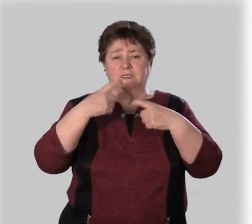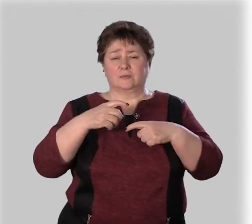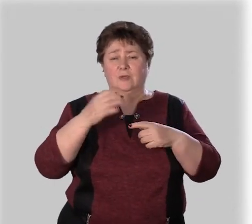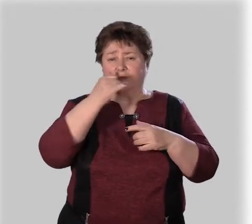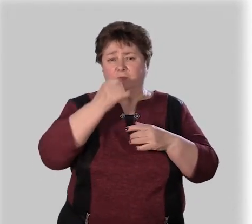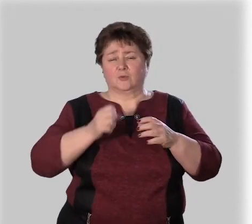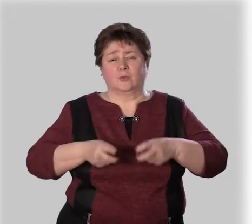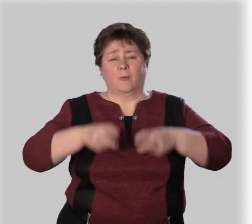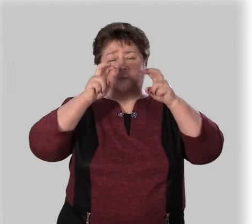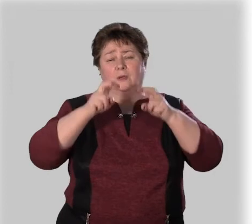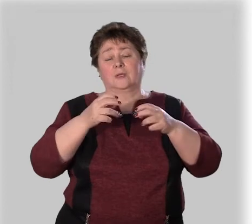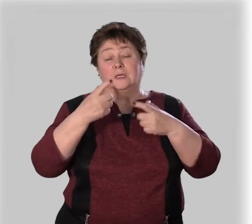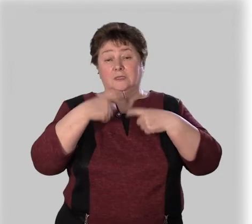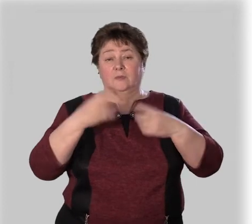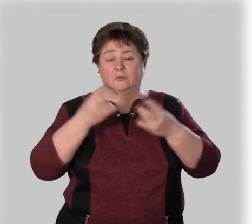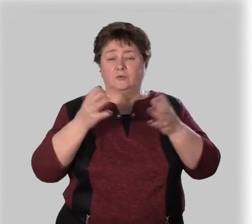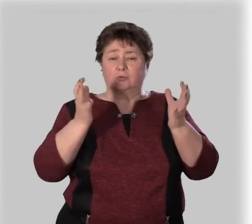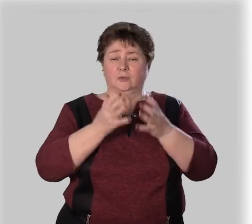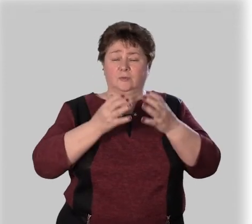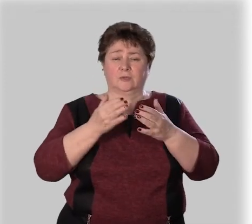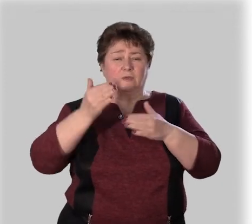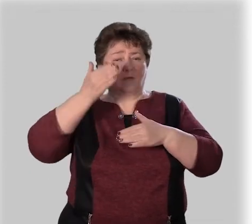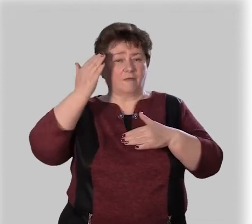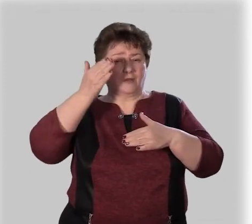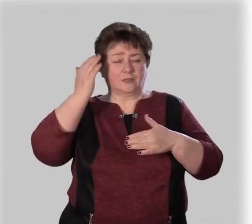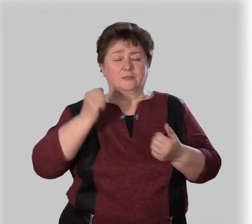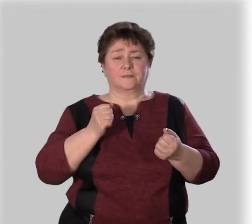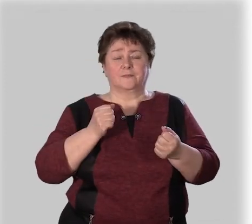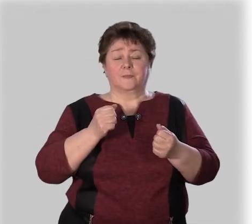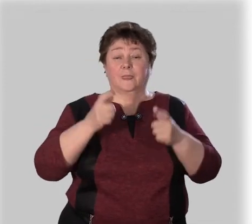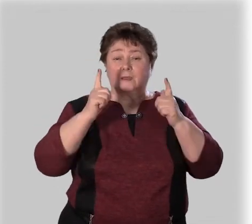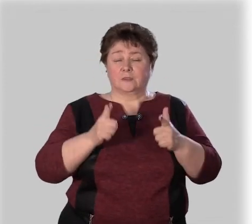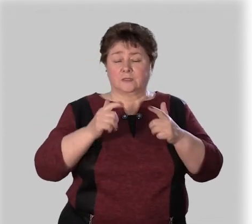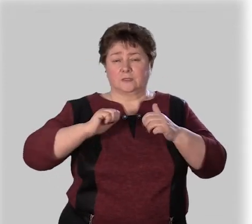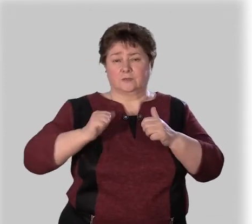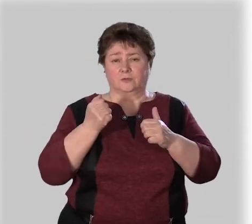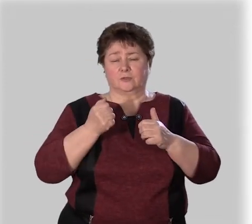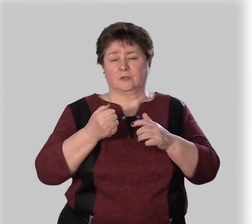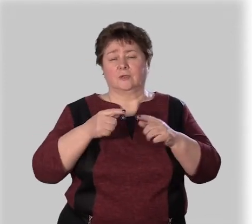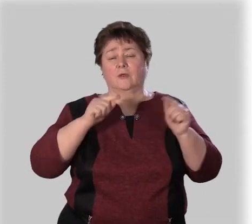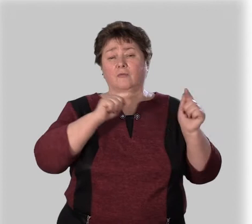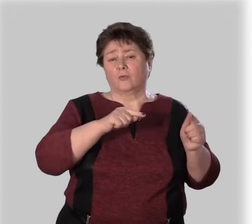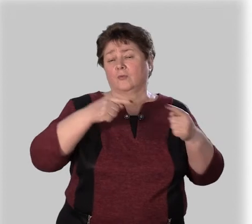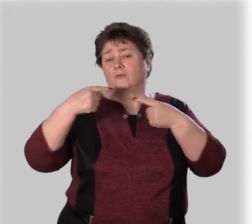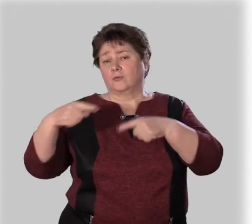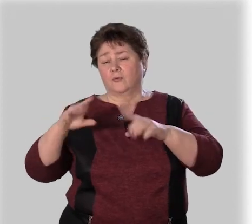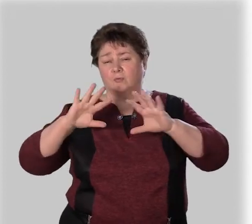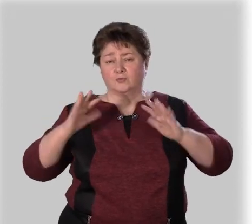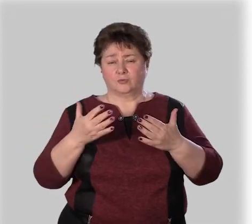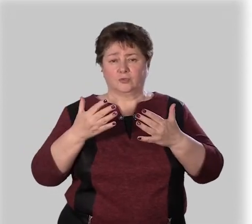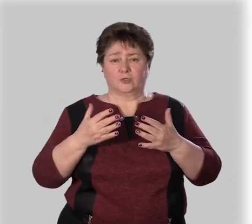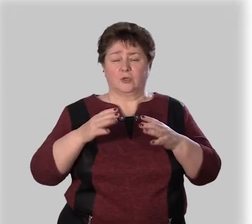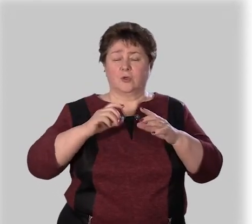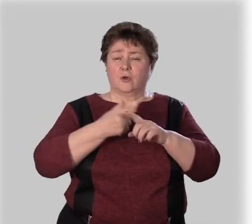не прыгнешь». «Себя надо любить и хвалить». Согласитесь, друзья, и в том, и в